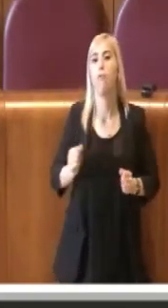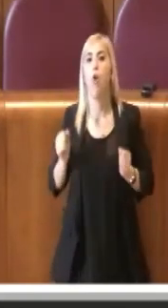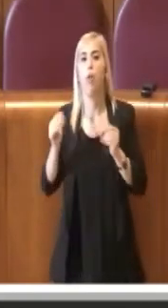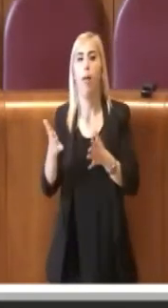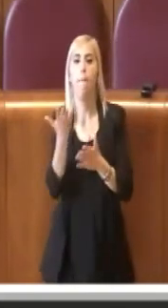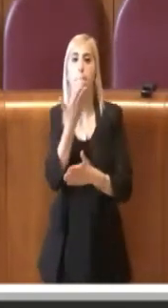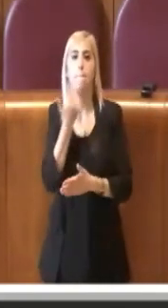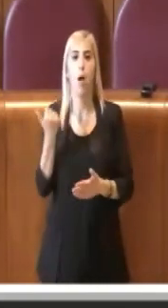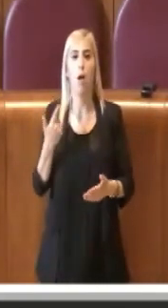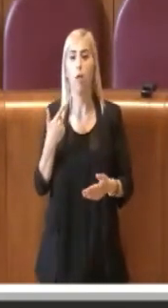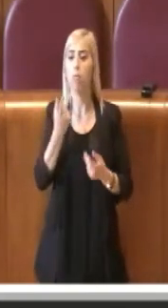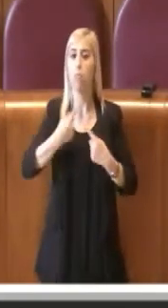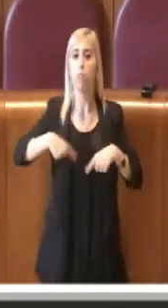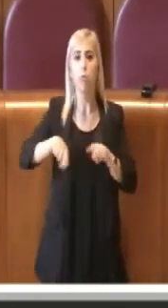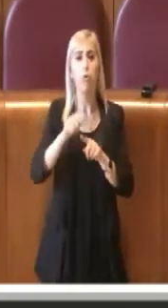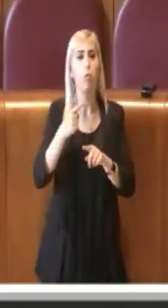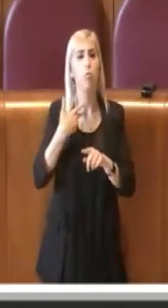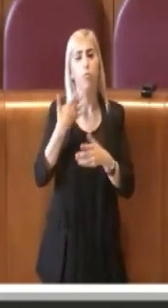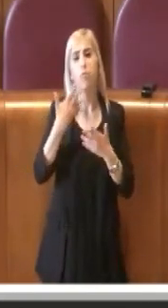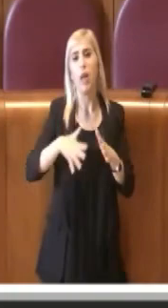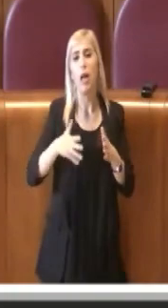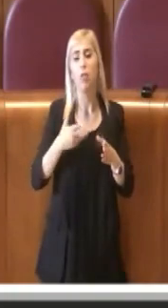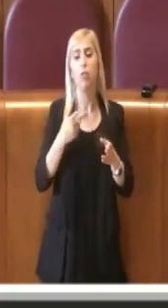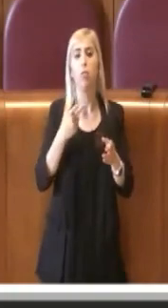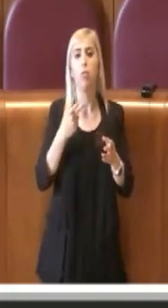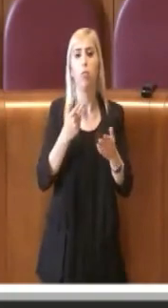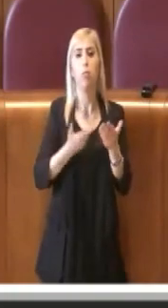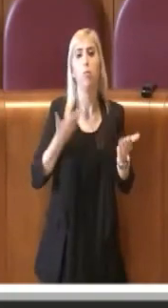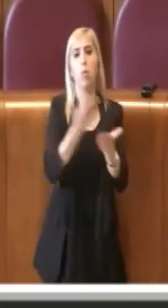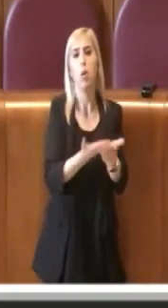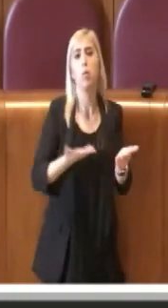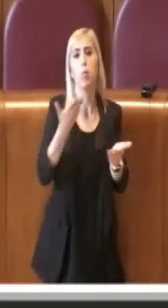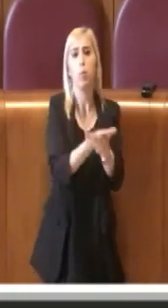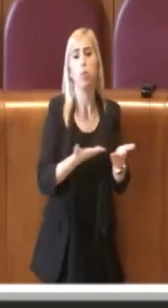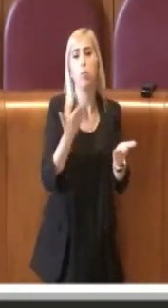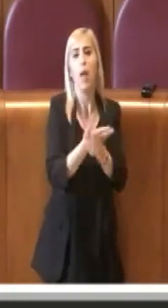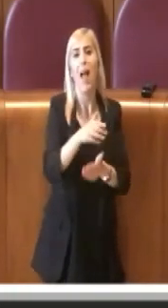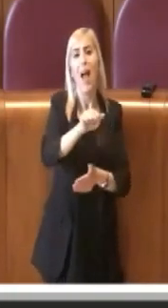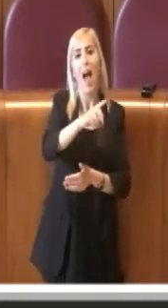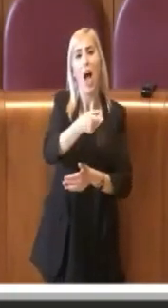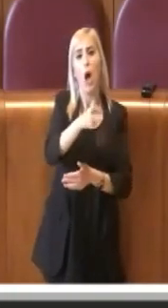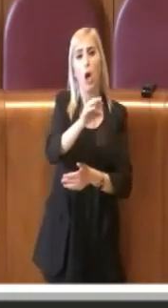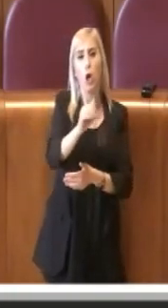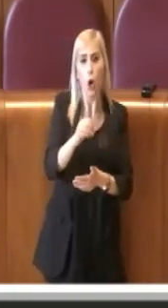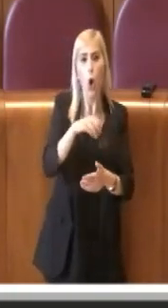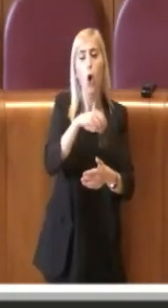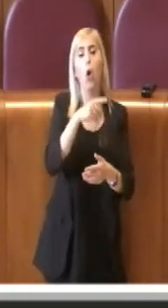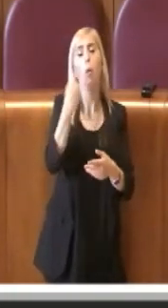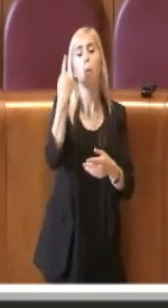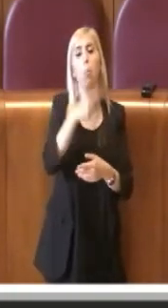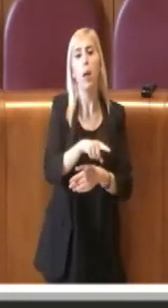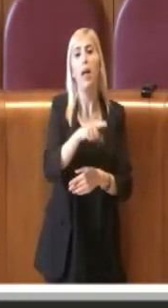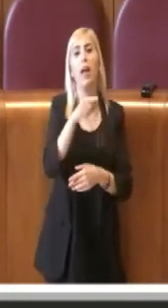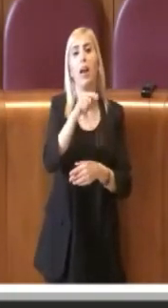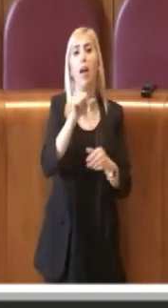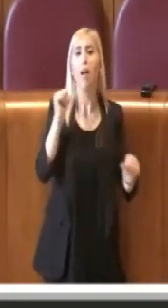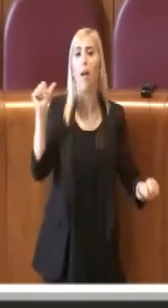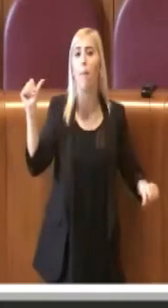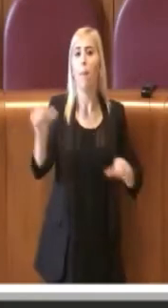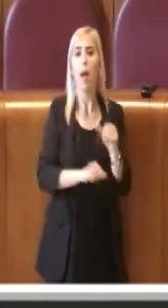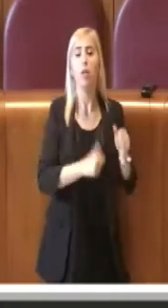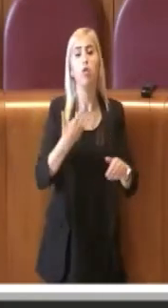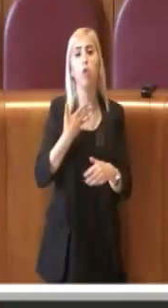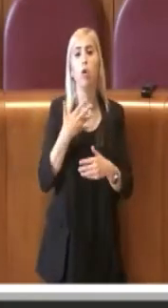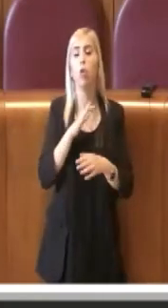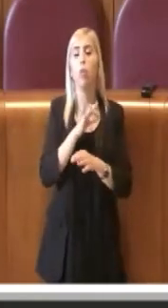nulla, sono state date svariate alternative alle Acru per poter eseguire questi lavori e ci sono 10 milioni di Euro